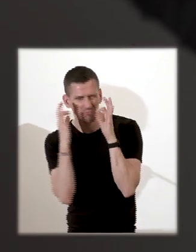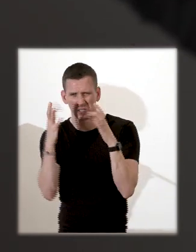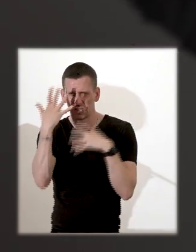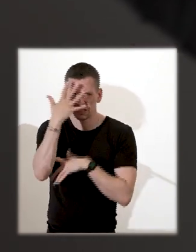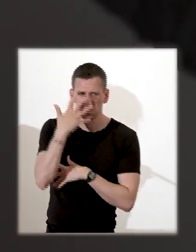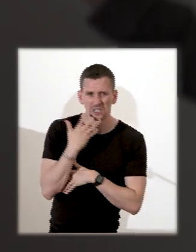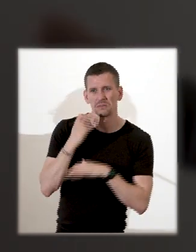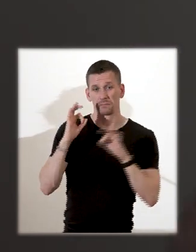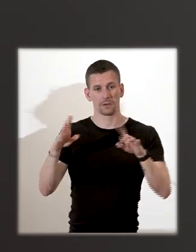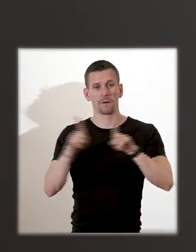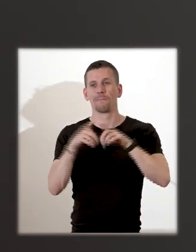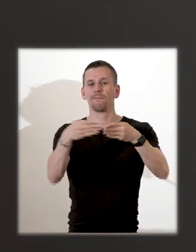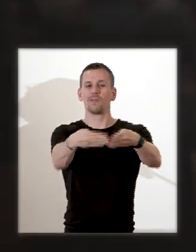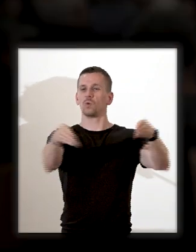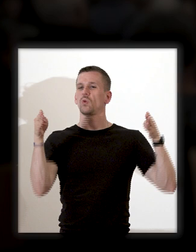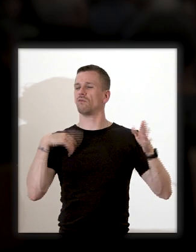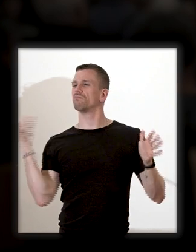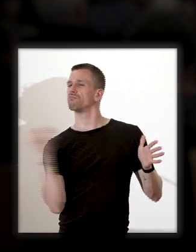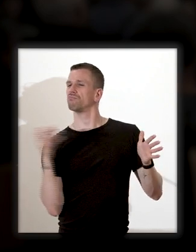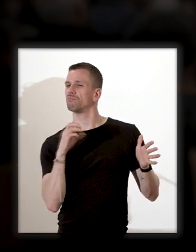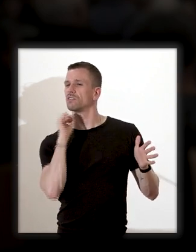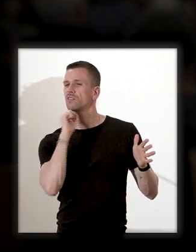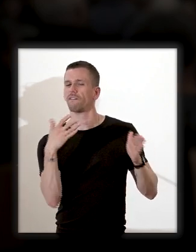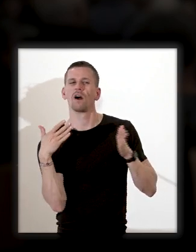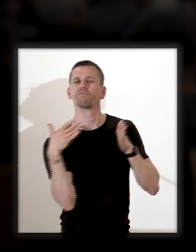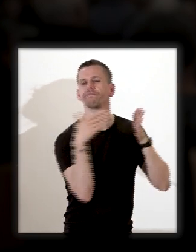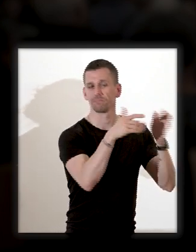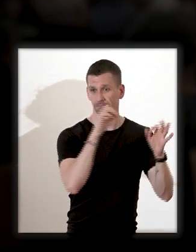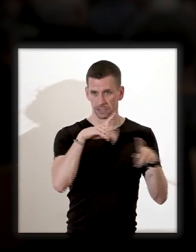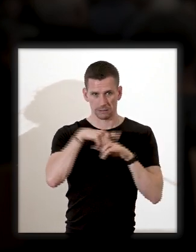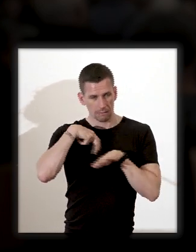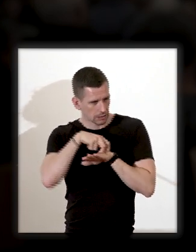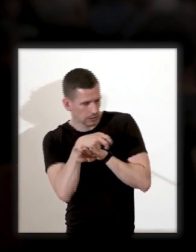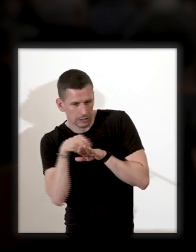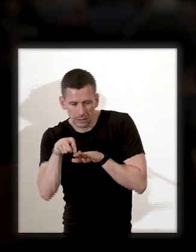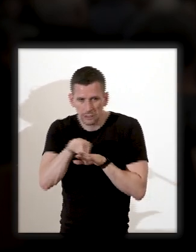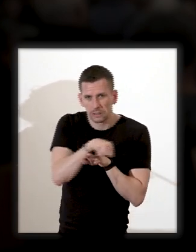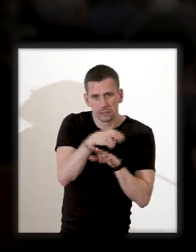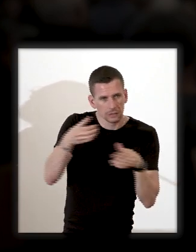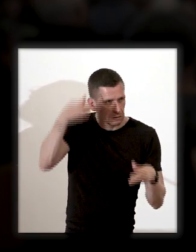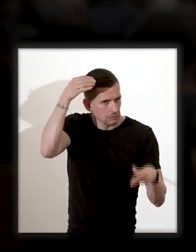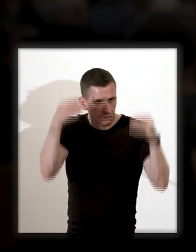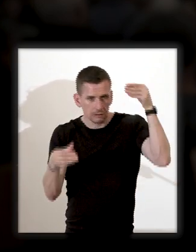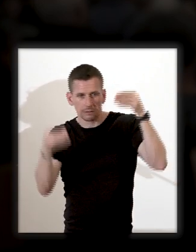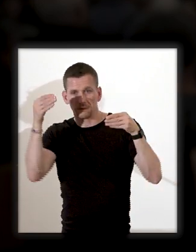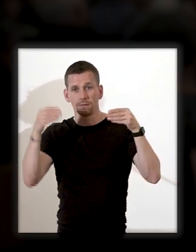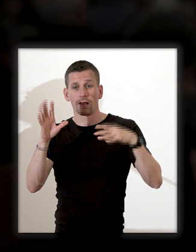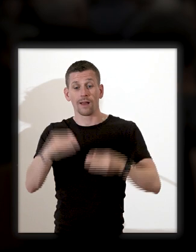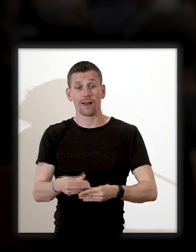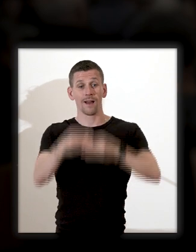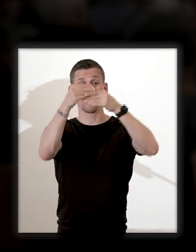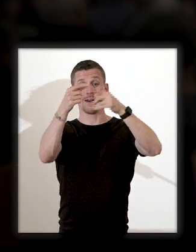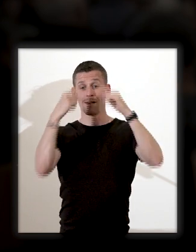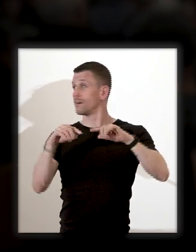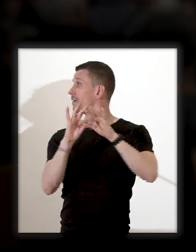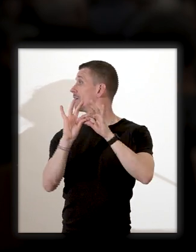de très loin, qu'il y une citation qui est gravée, que je vais vous lire en la traduisant. « Pour toutes celles et